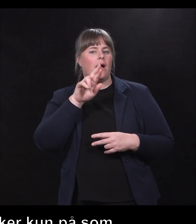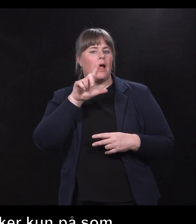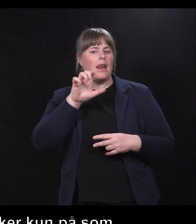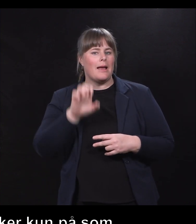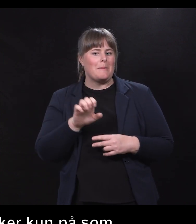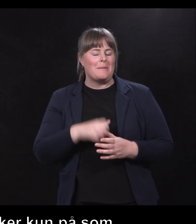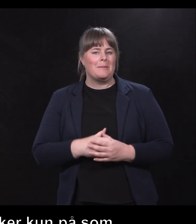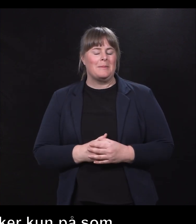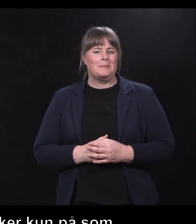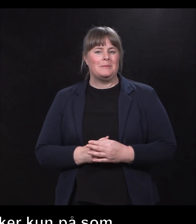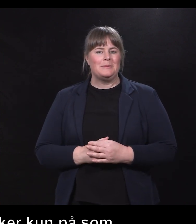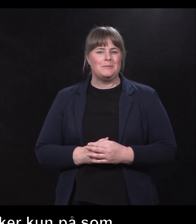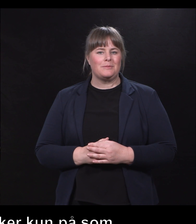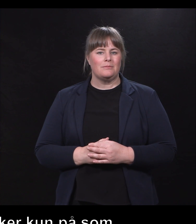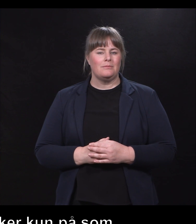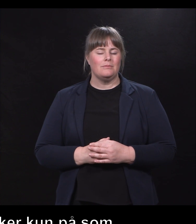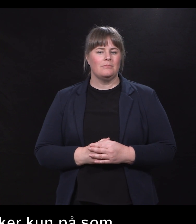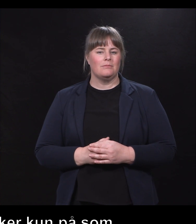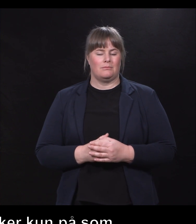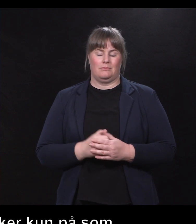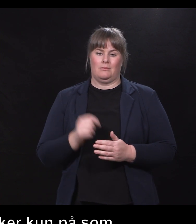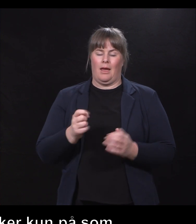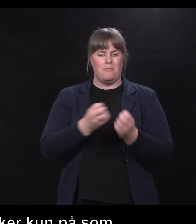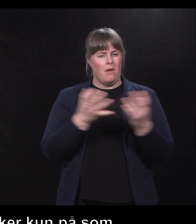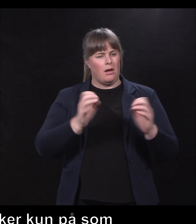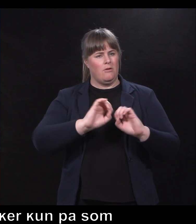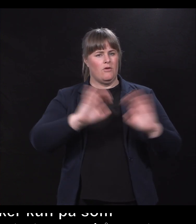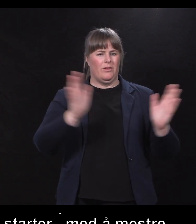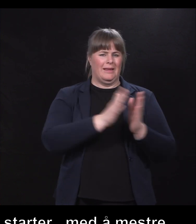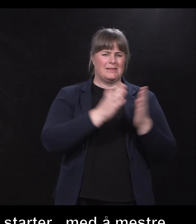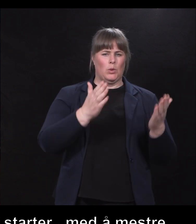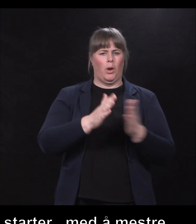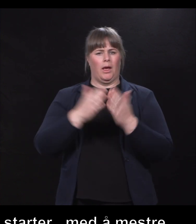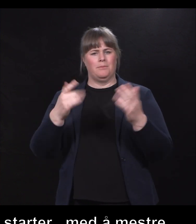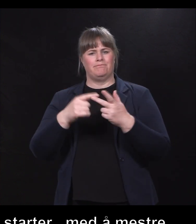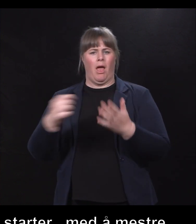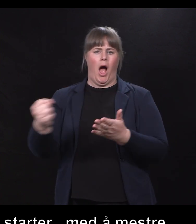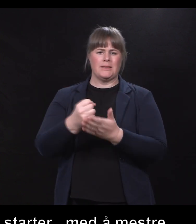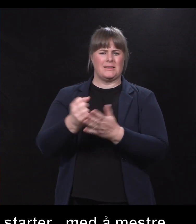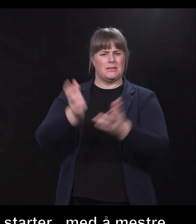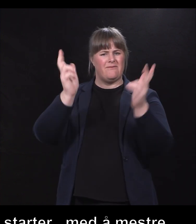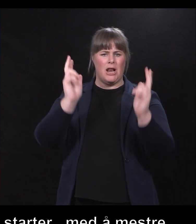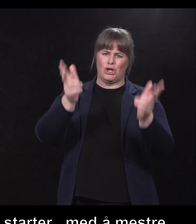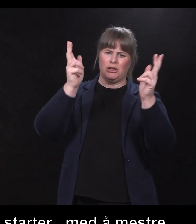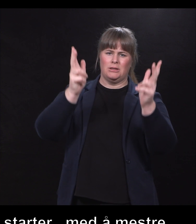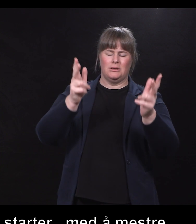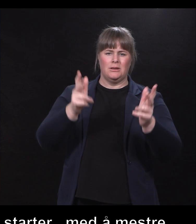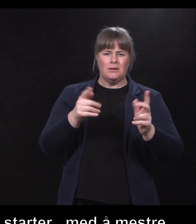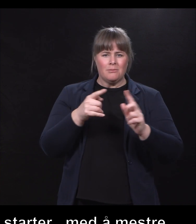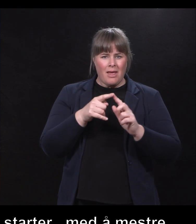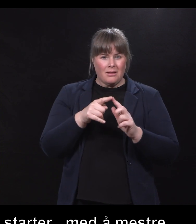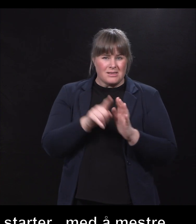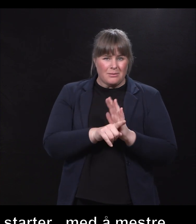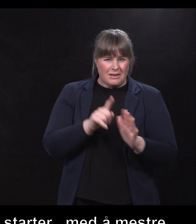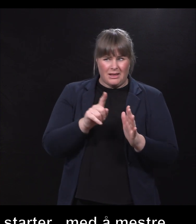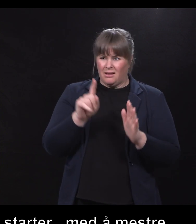jo mange flotte historier om vellykka ansettelser, og så er det jo samtidig i bildet det, at det er alt for mange som ikke får den